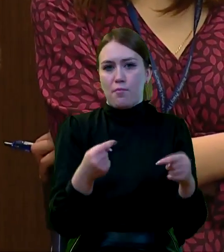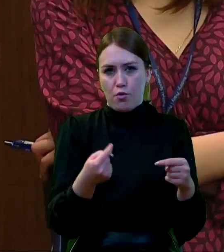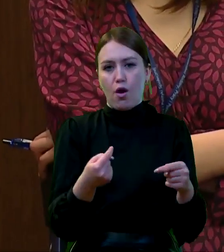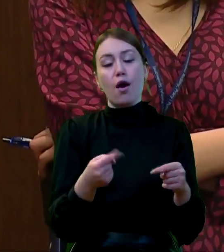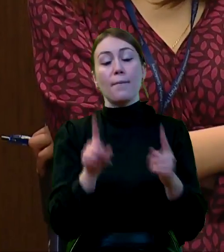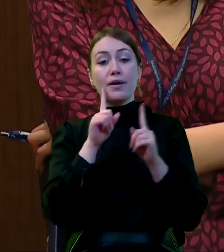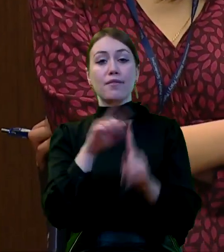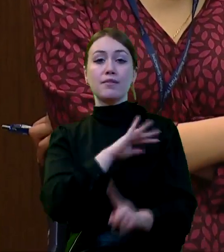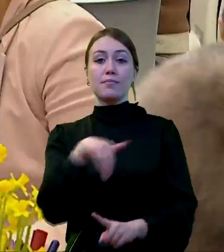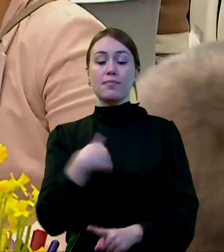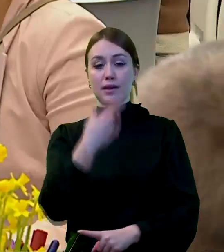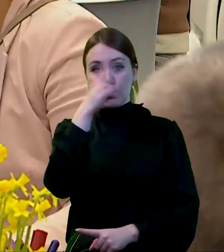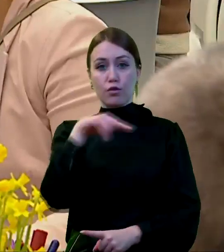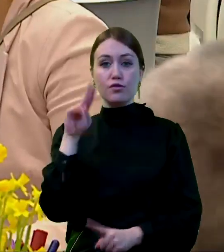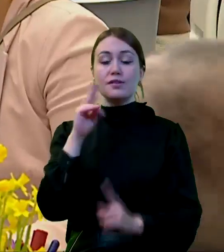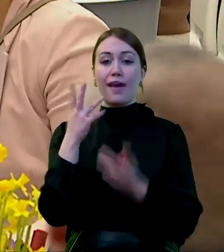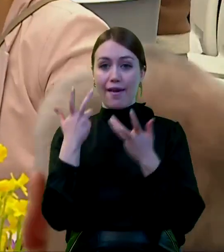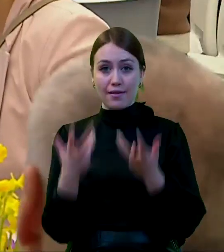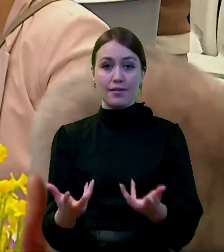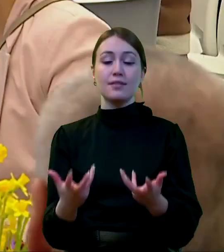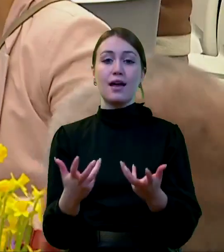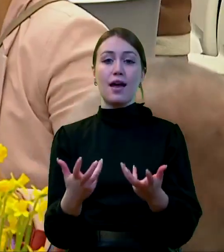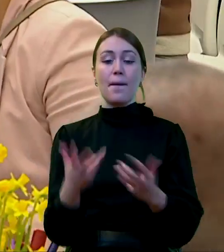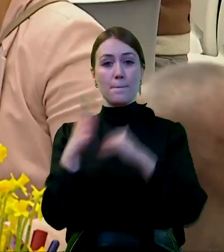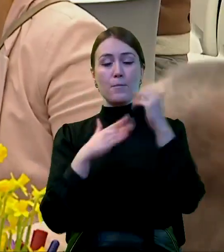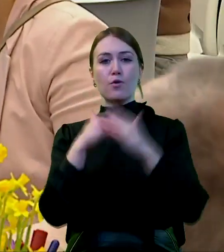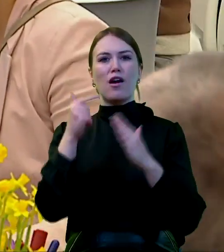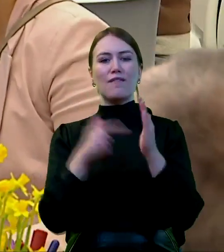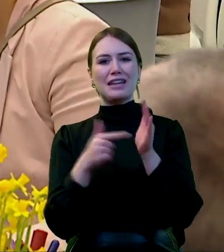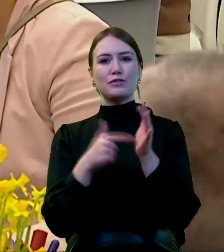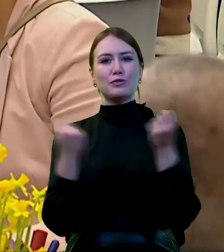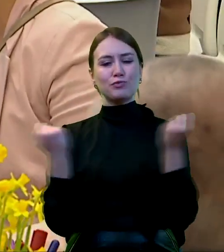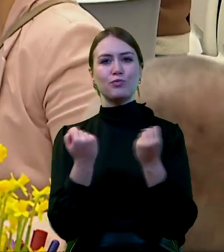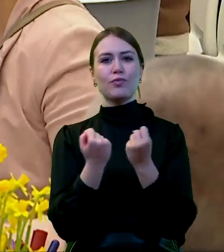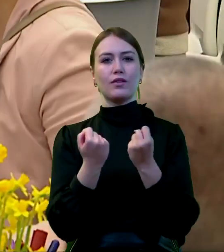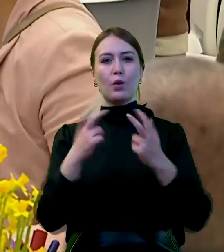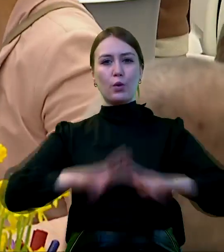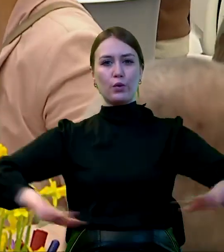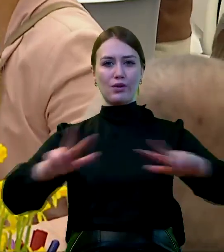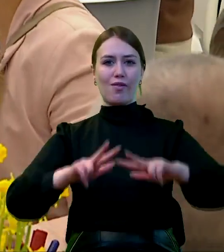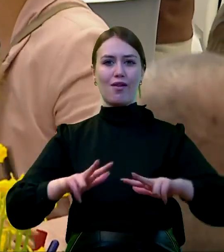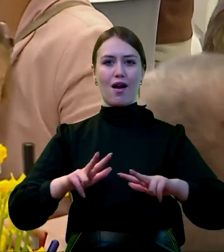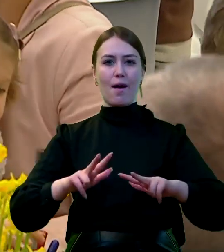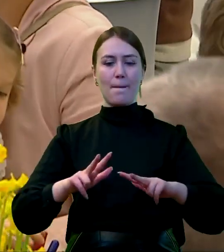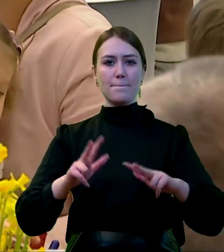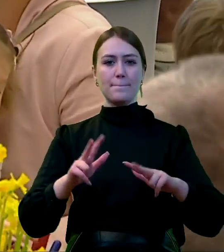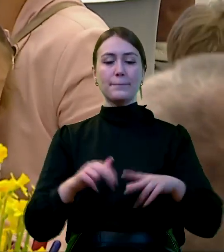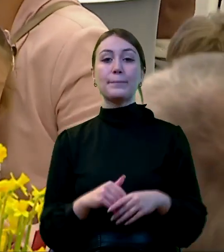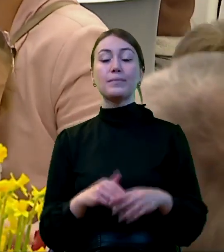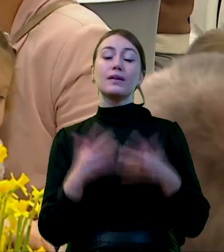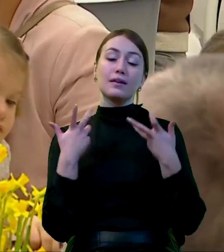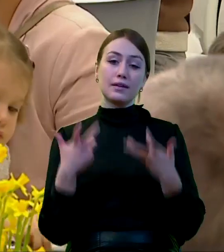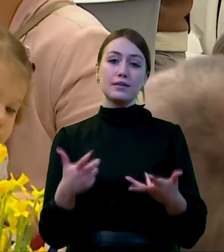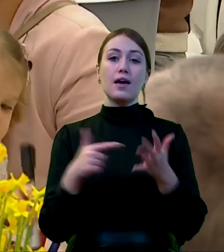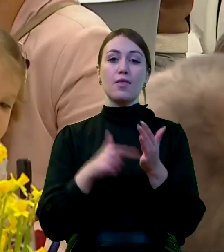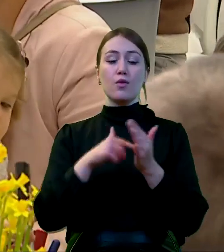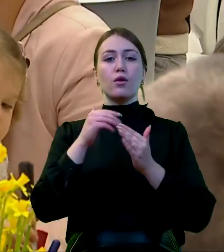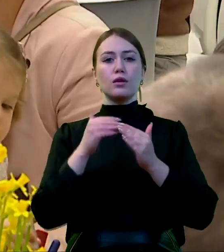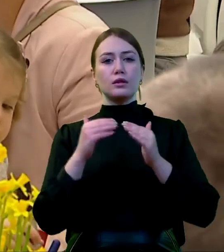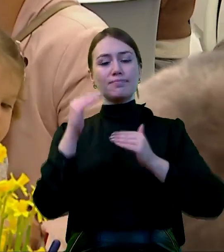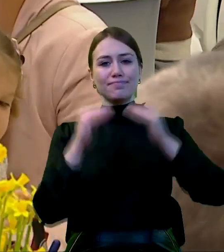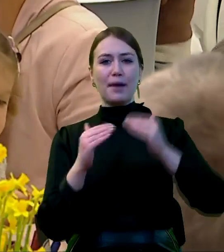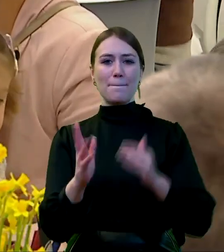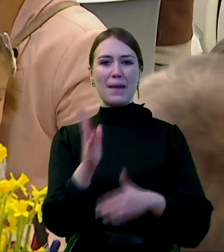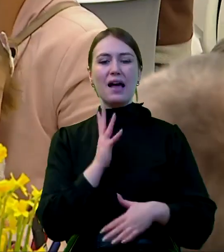mają. I my jako rodzice chcemy właśnie budować te silne i zdrowe rodziny i chcemy, żeby ta stabilność